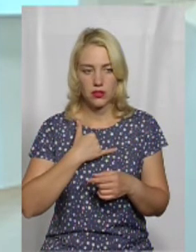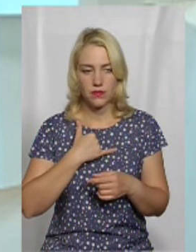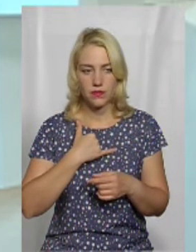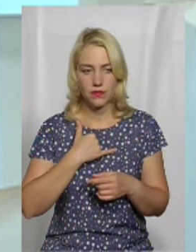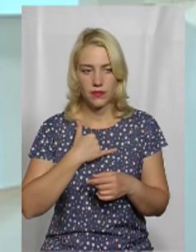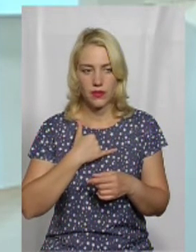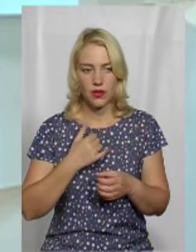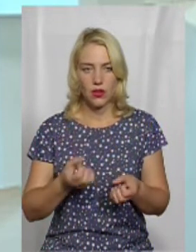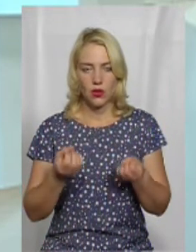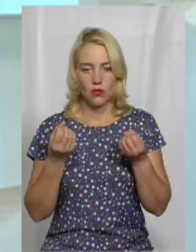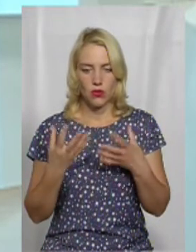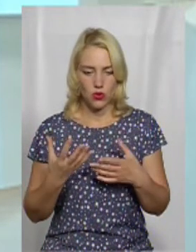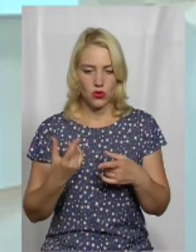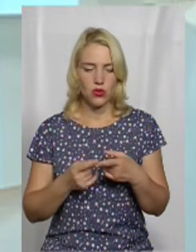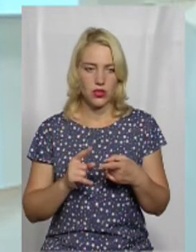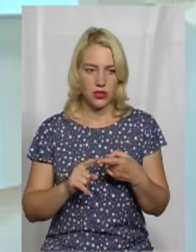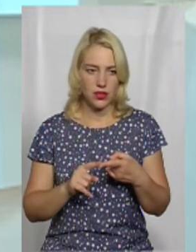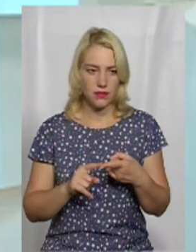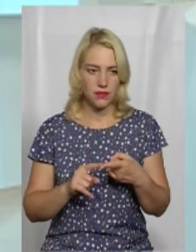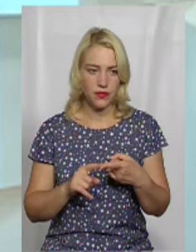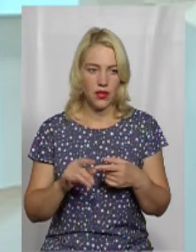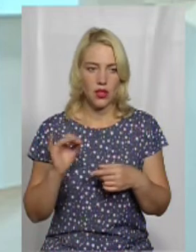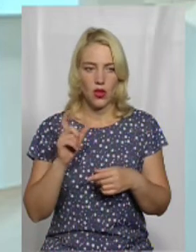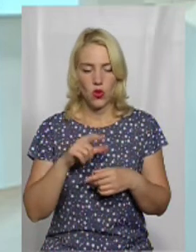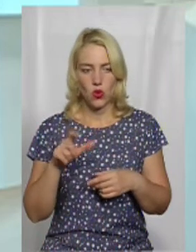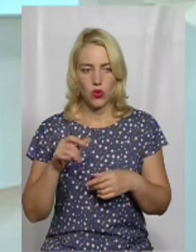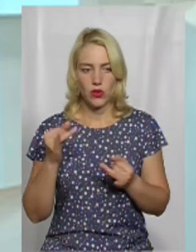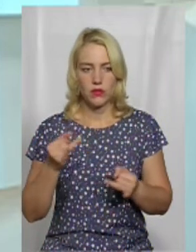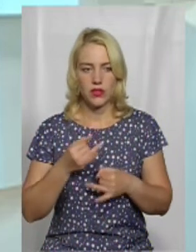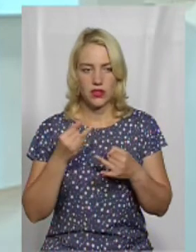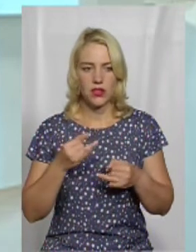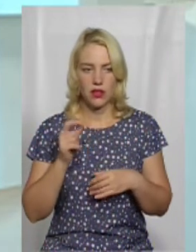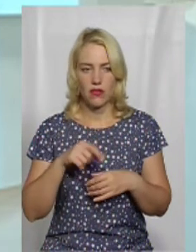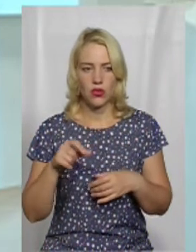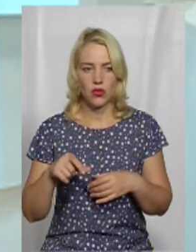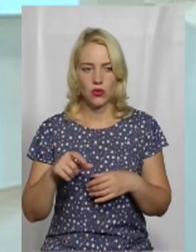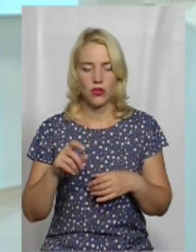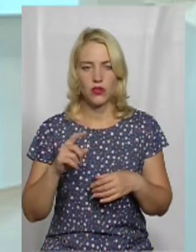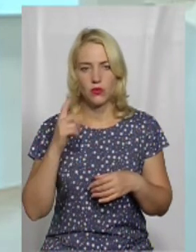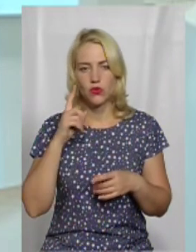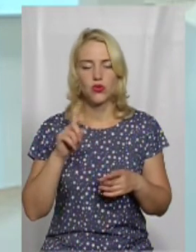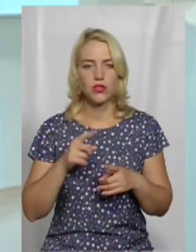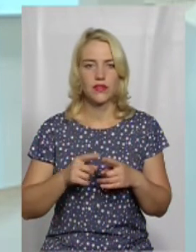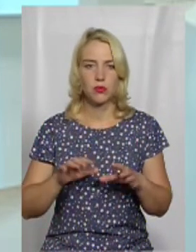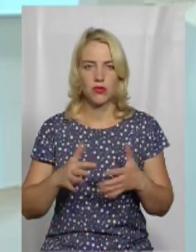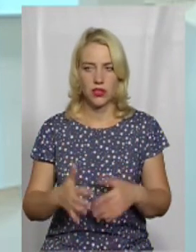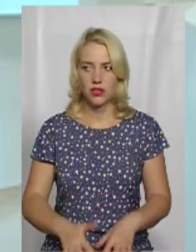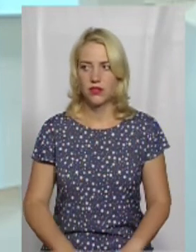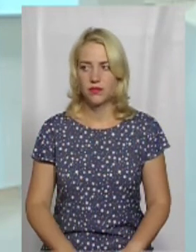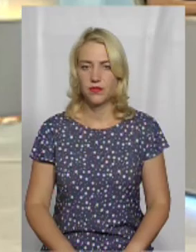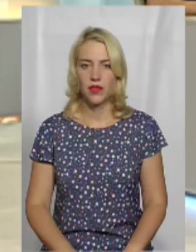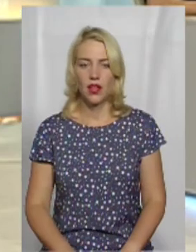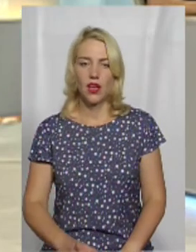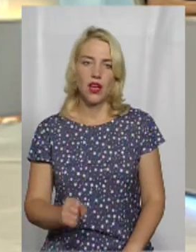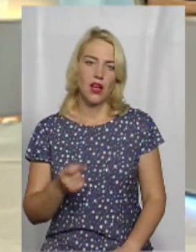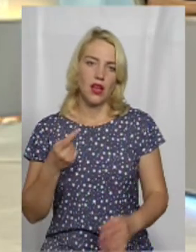-таки трошки простіше з цим. І класно людям, цікаво люди так заглядають, що це відбувається. А інша сторона ми далі. А